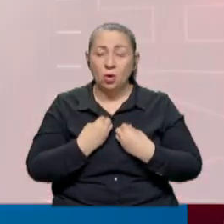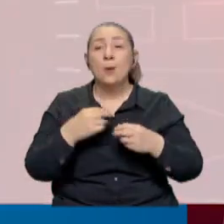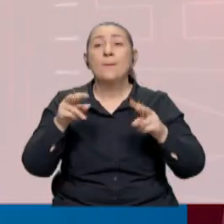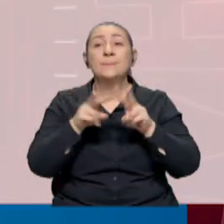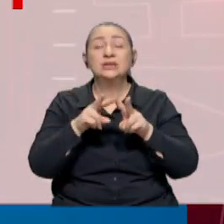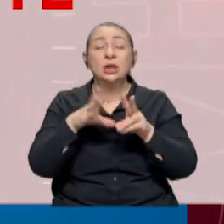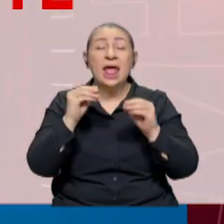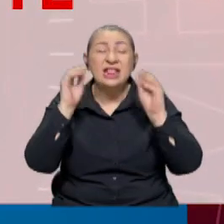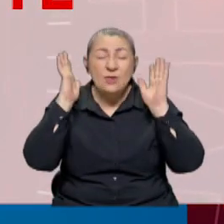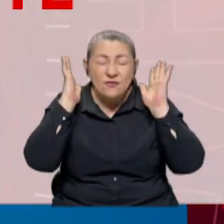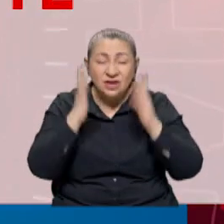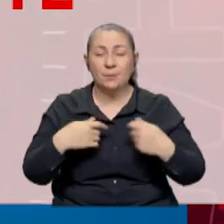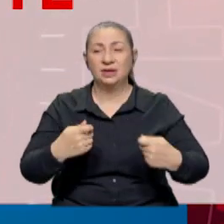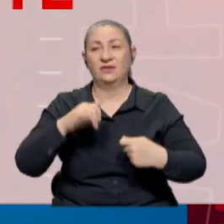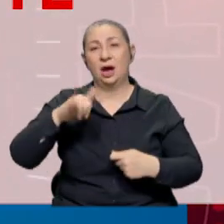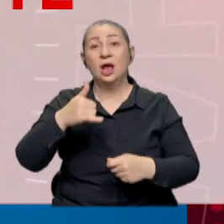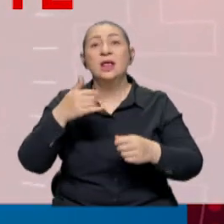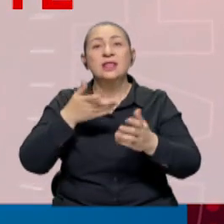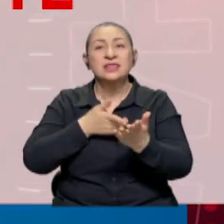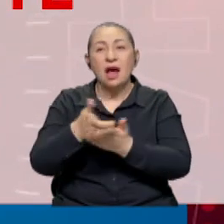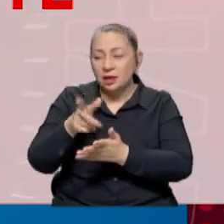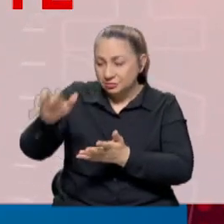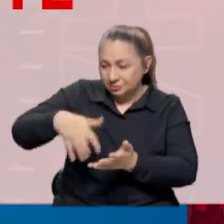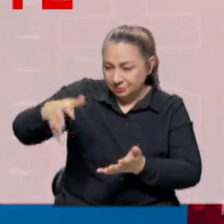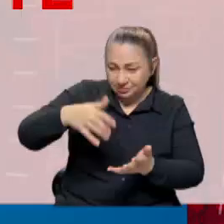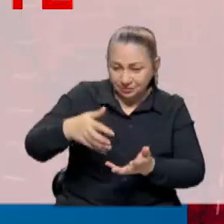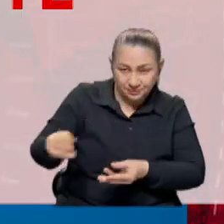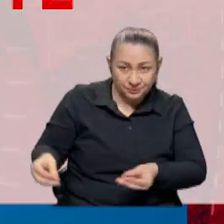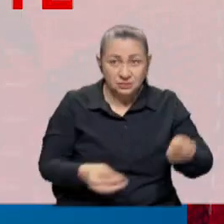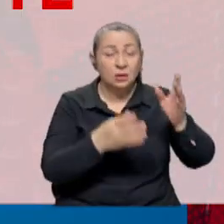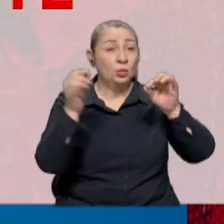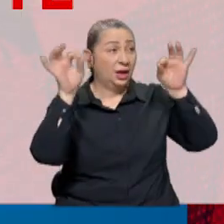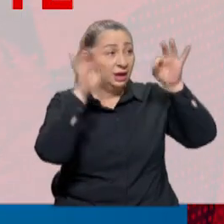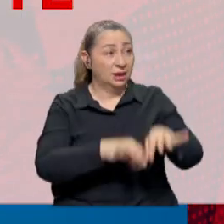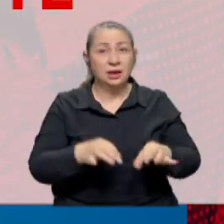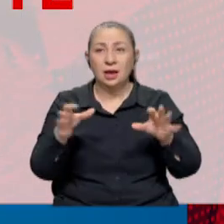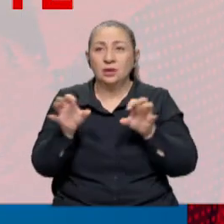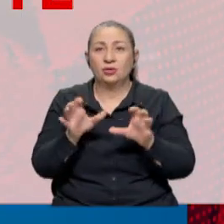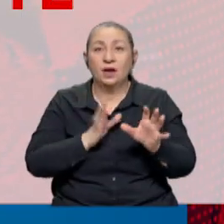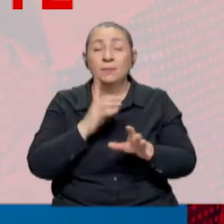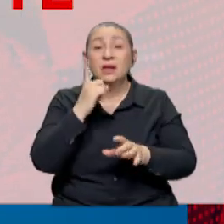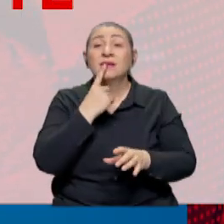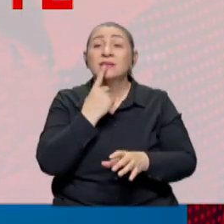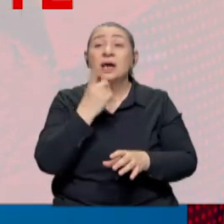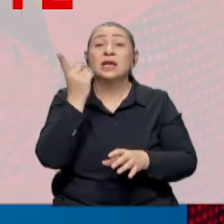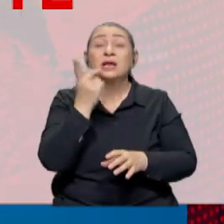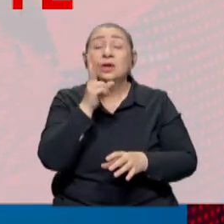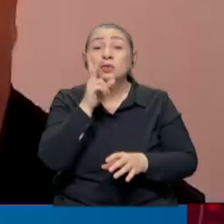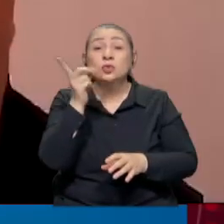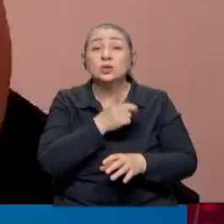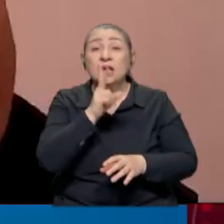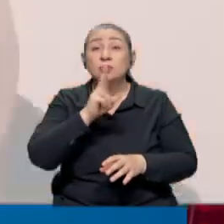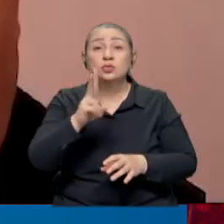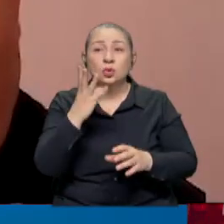Motorin en önemli gider kalemlerinden. Tarladan çıkışını da etkiliyor ürünün büyükşehirlere ulaşımında. Bir yılda %230 zamlandı.